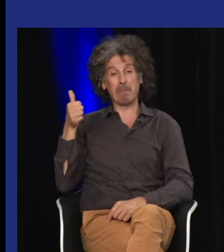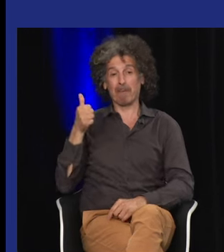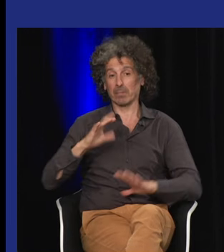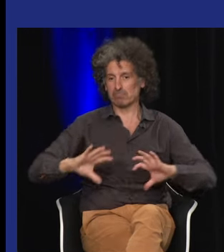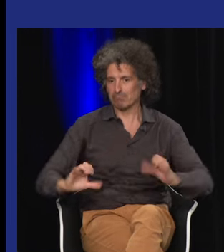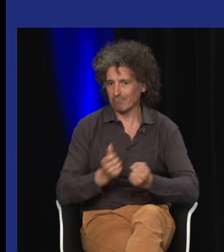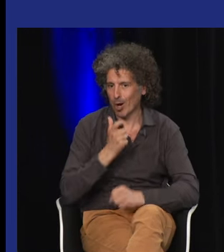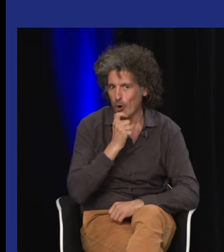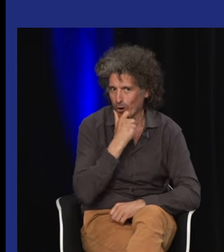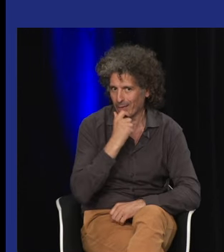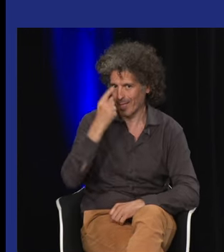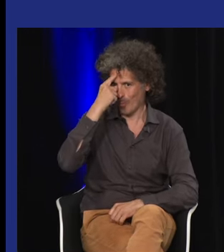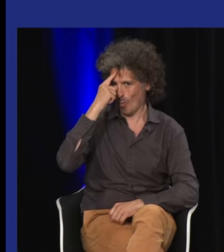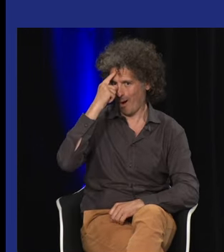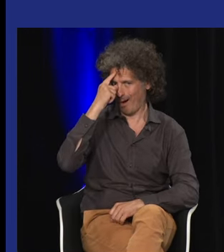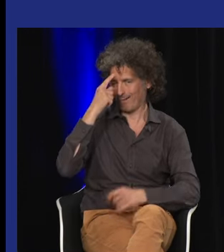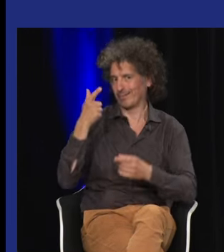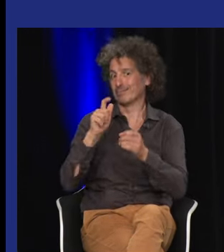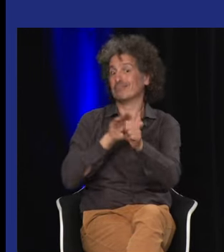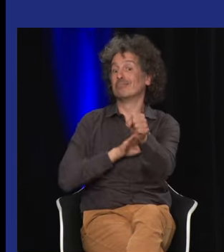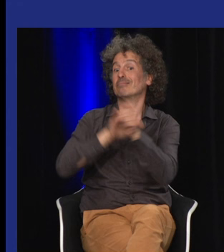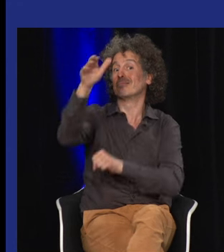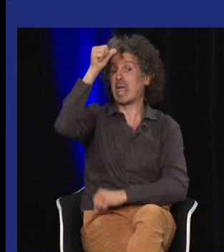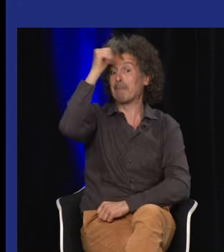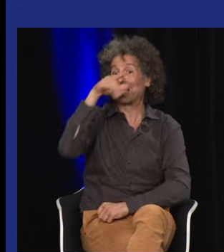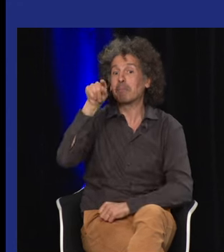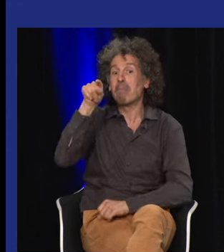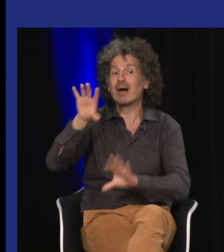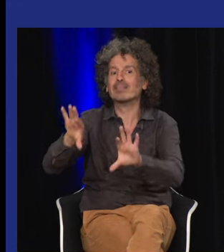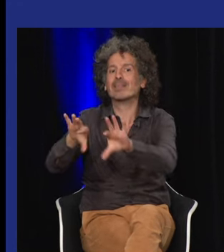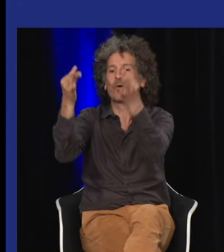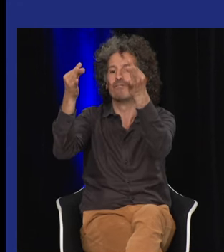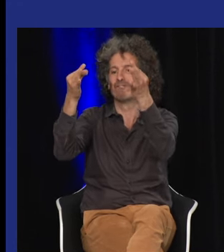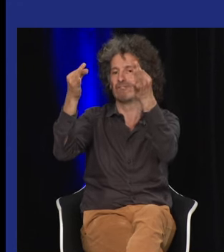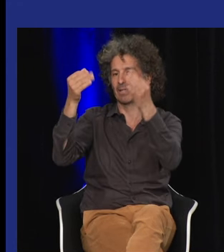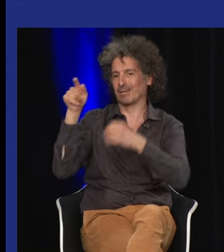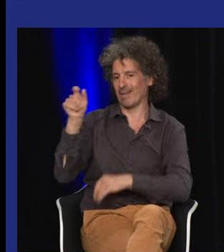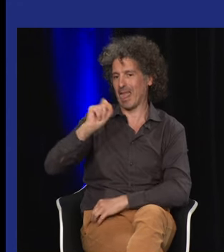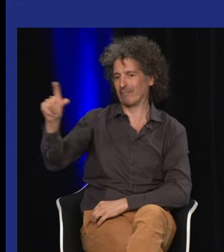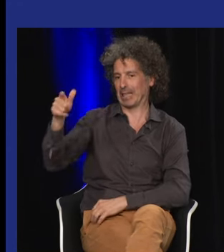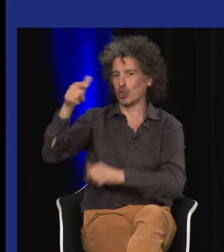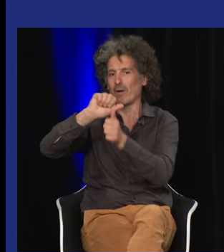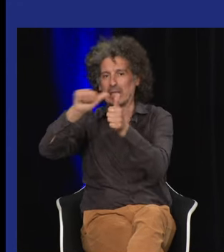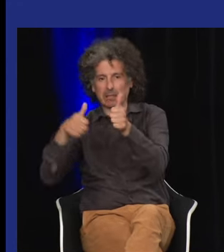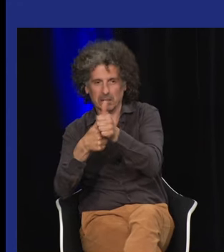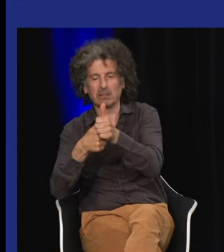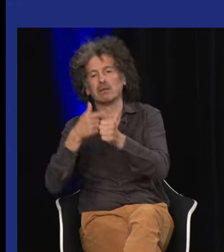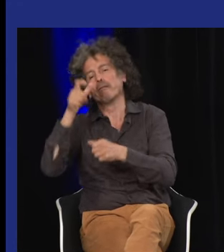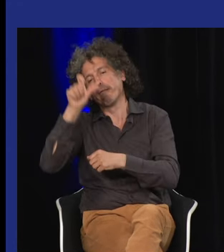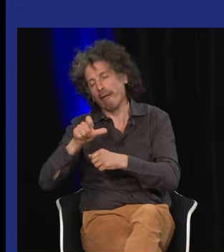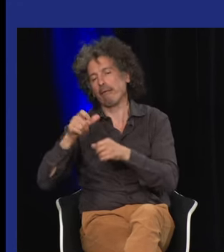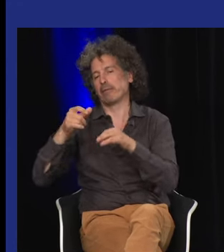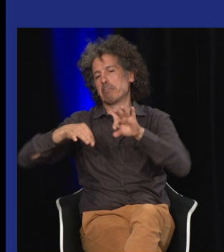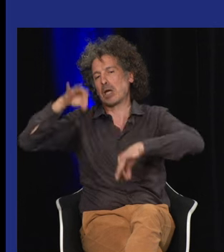c'était un philosophe qui était compétent en anglais et c'est intéressant de faire ce lien parce qu'il a fait